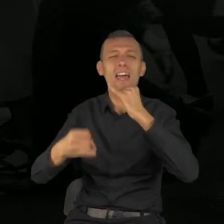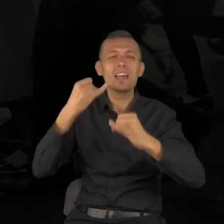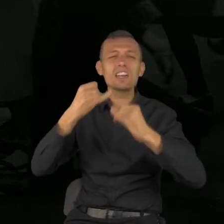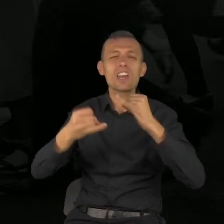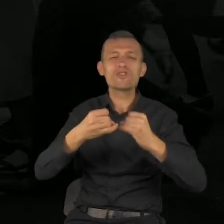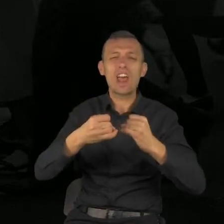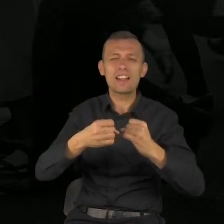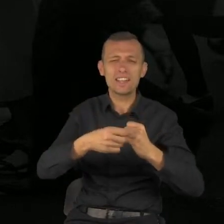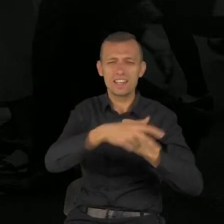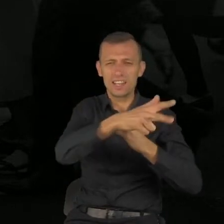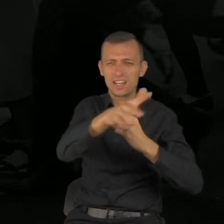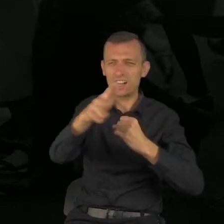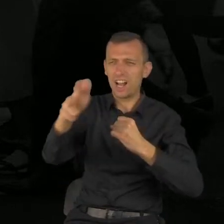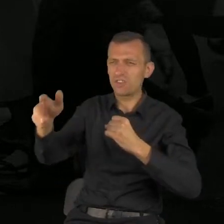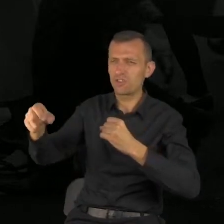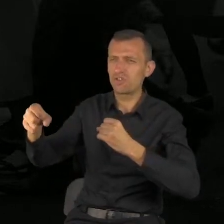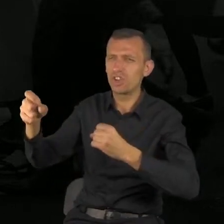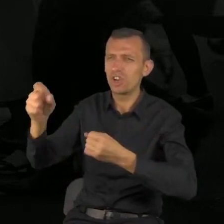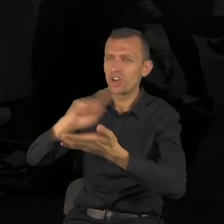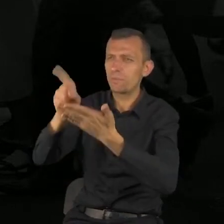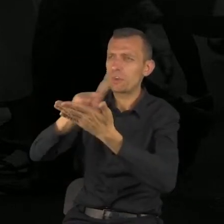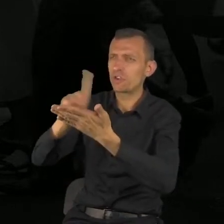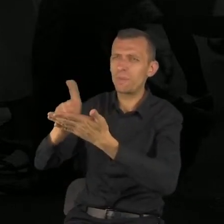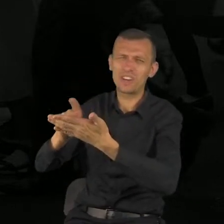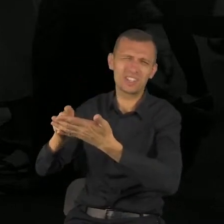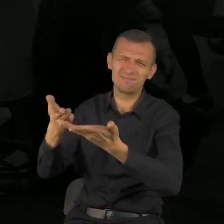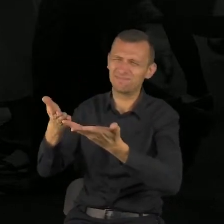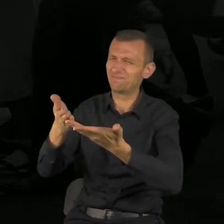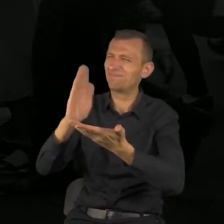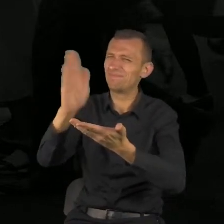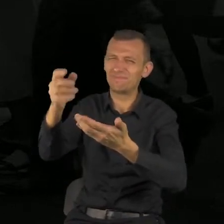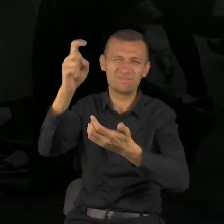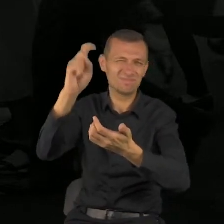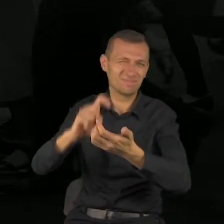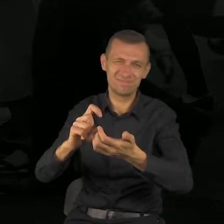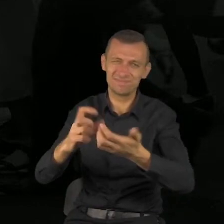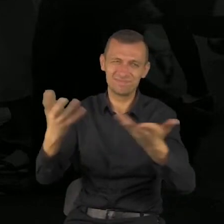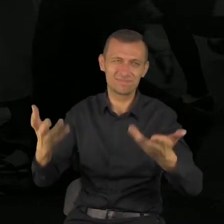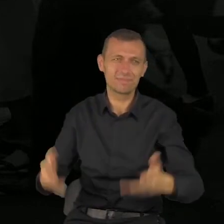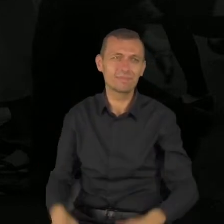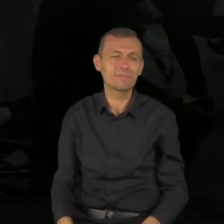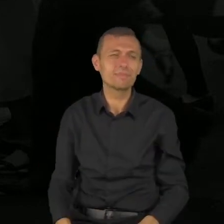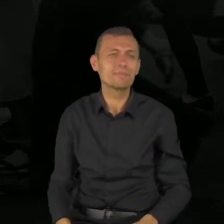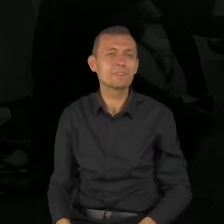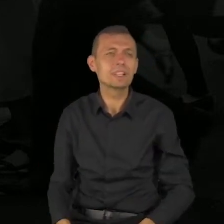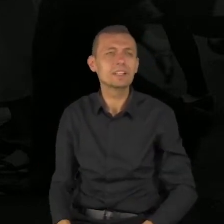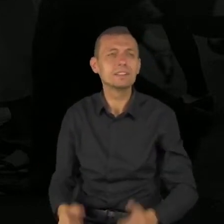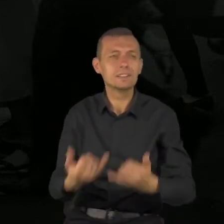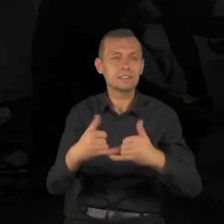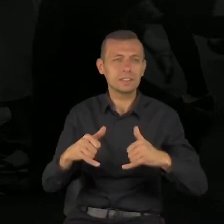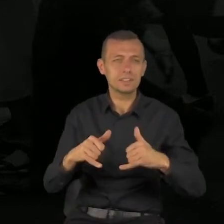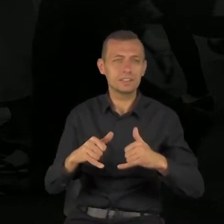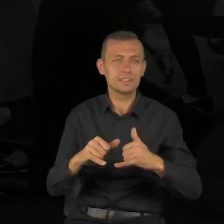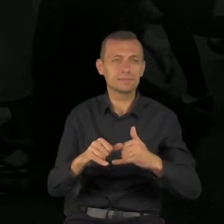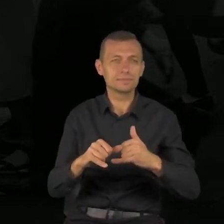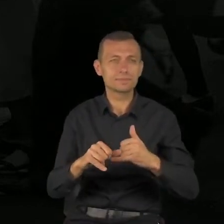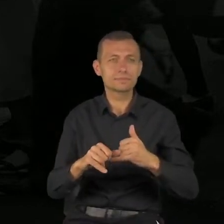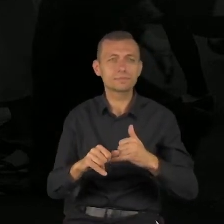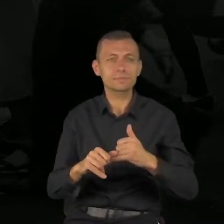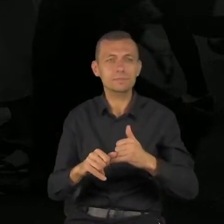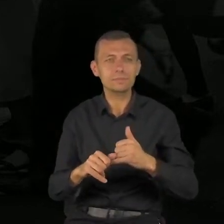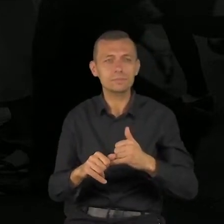spieszącego się niedostatek. A inny przykład tego fragmentu mówi tak. Zamysły pilnego prowadzą do zysków,